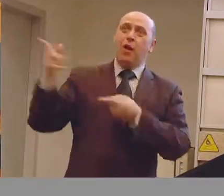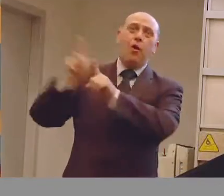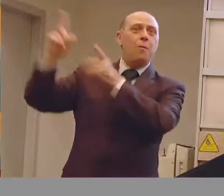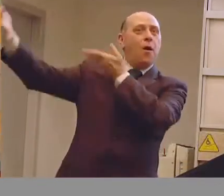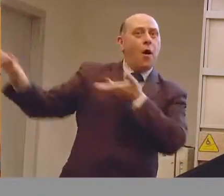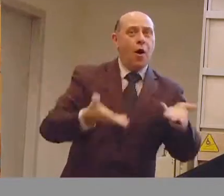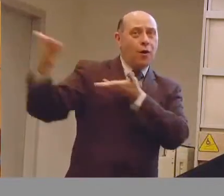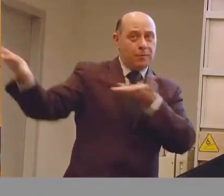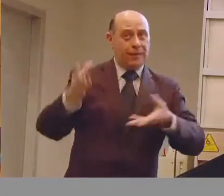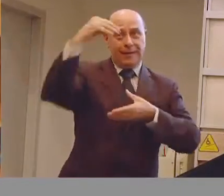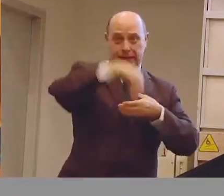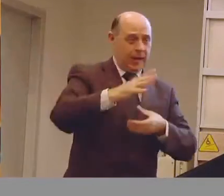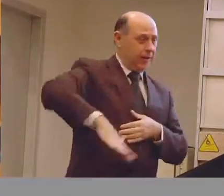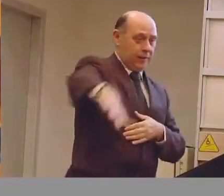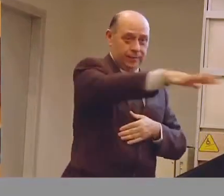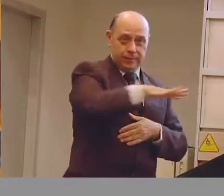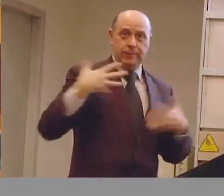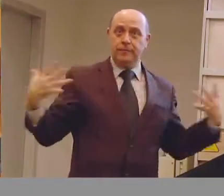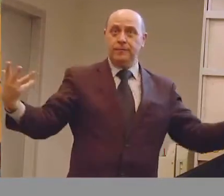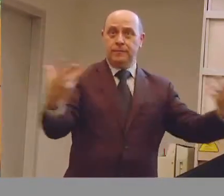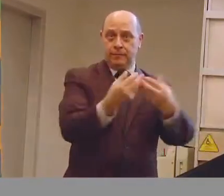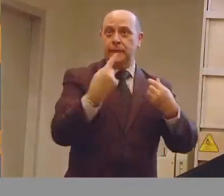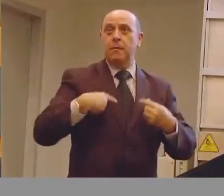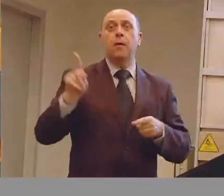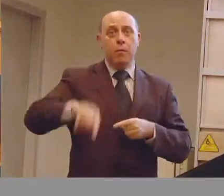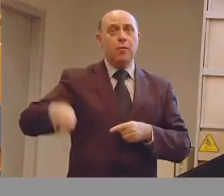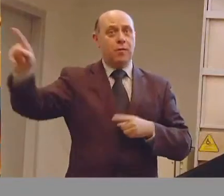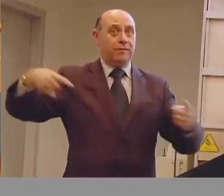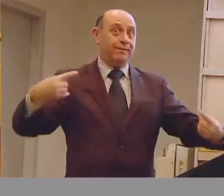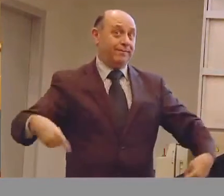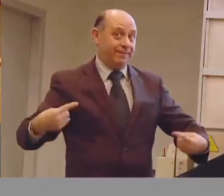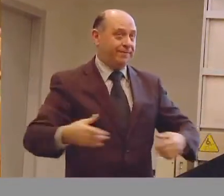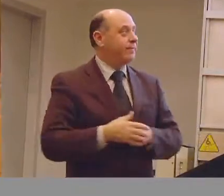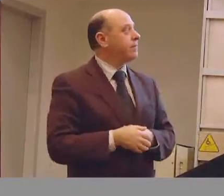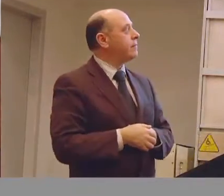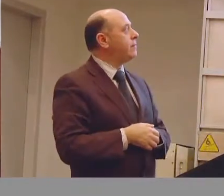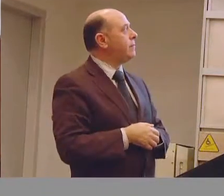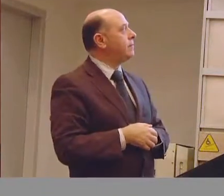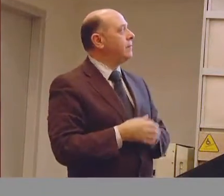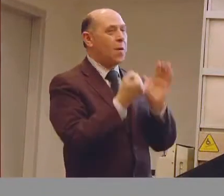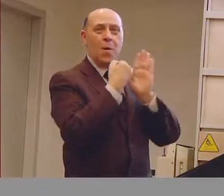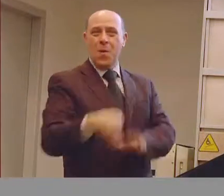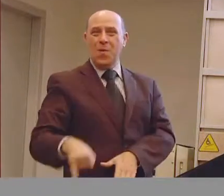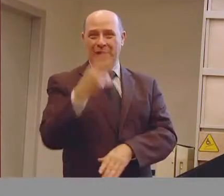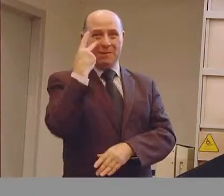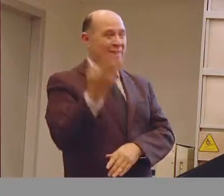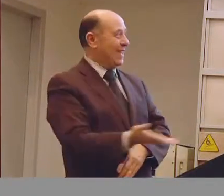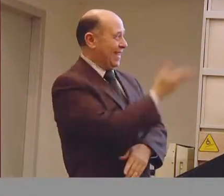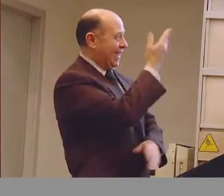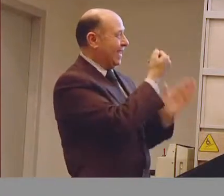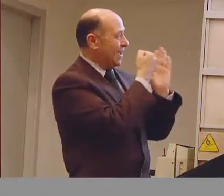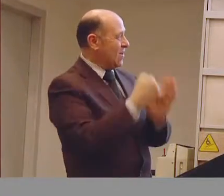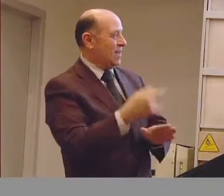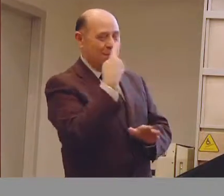tante altre persone all'interno di un ambiente comune che sono in carrozzina. E l'ultimo come vi avevo promesso vi concludo proprio con la